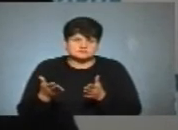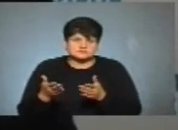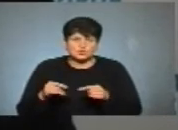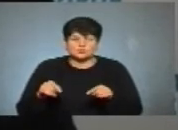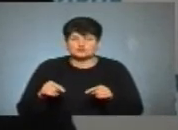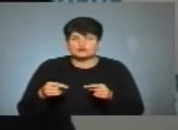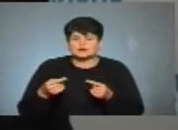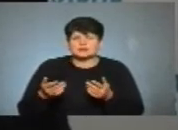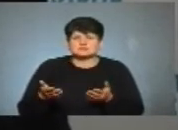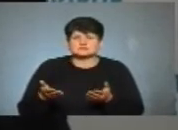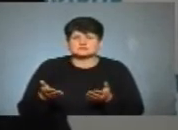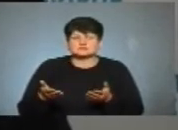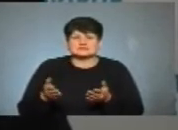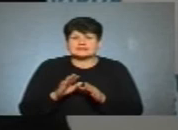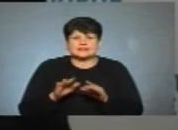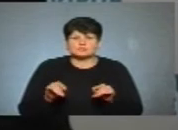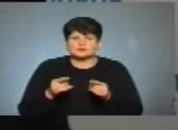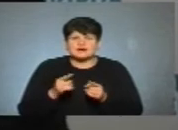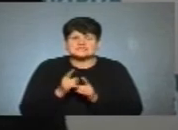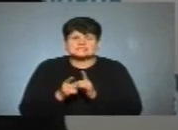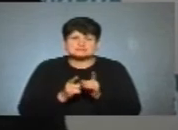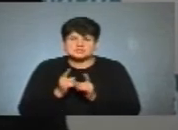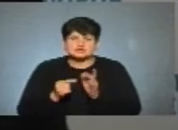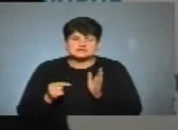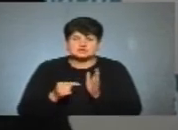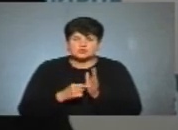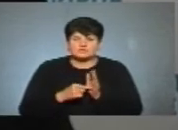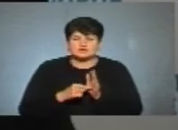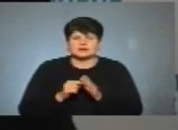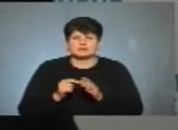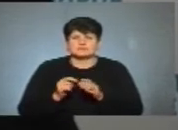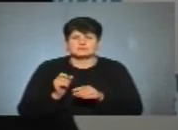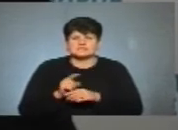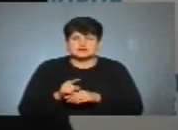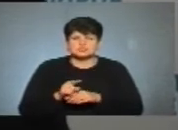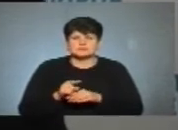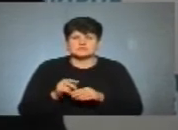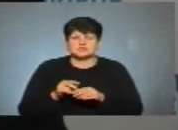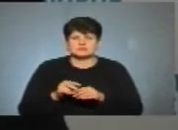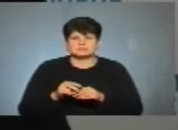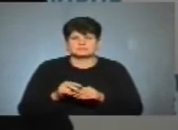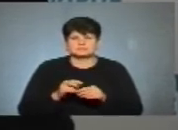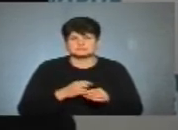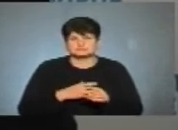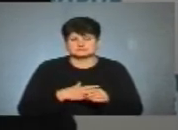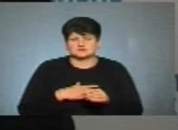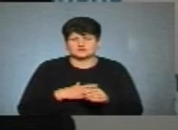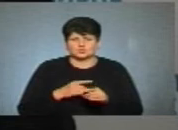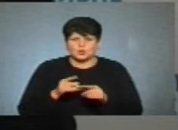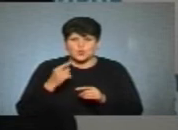утворилося, причому не утворилося, а змінювалося цільове призначення земельних ділянок під комерційну забудову. Відповідно,